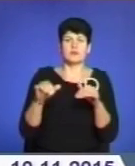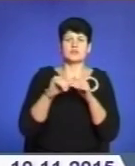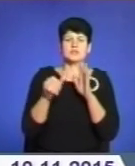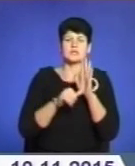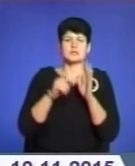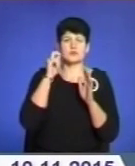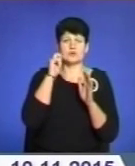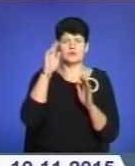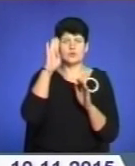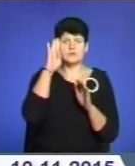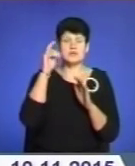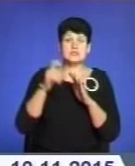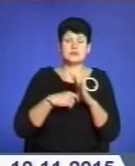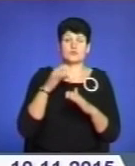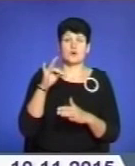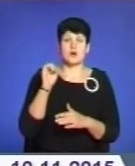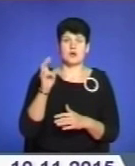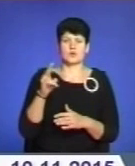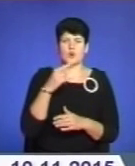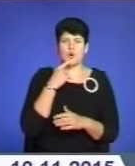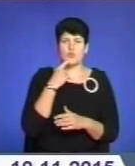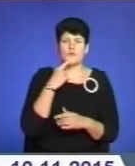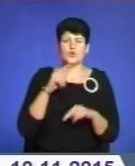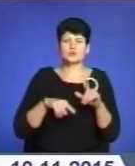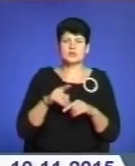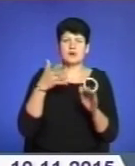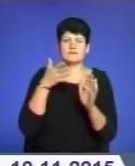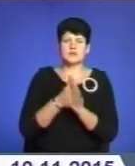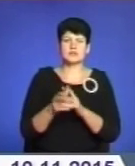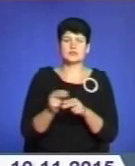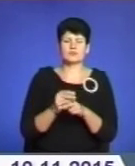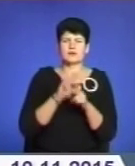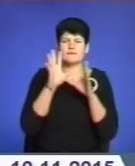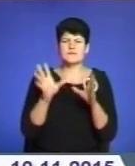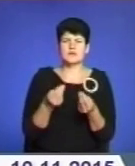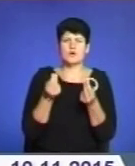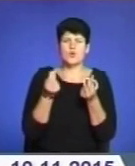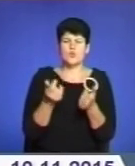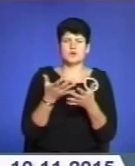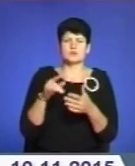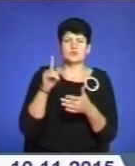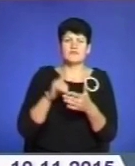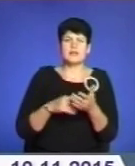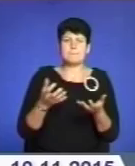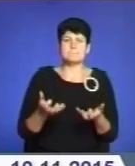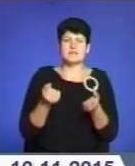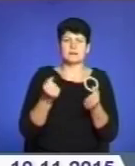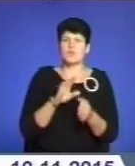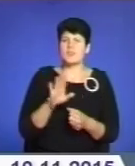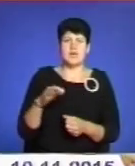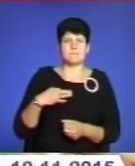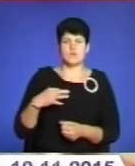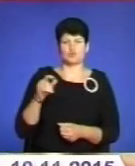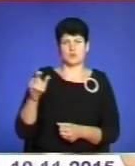юнак дізнався, що у нього рак крові. Родина витратила на лікування усі заощадження, сподівається на підтримку небайдужих.